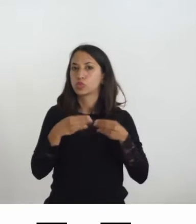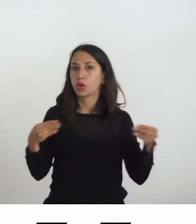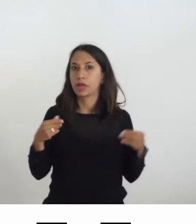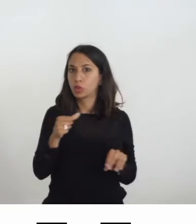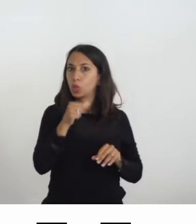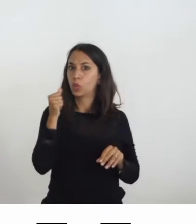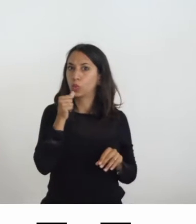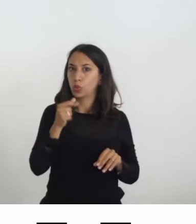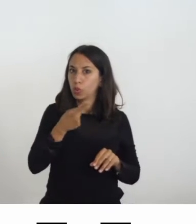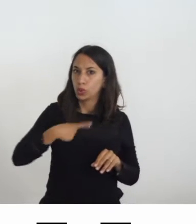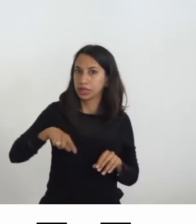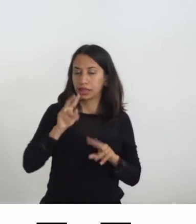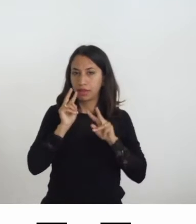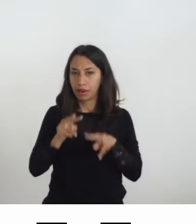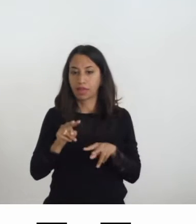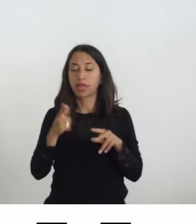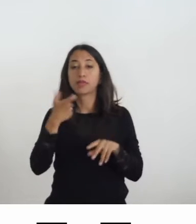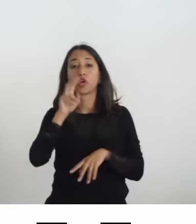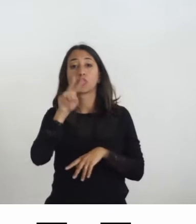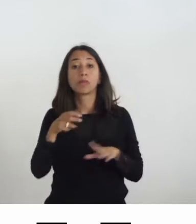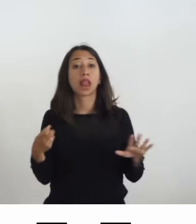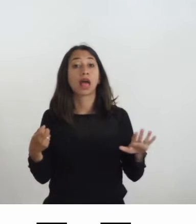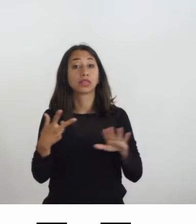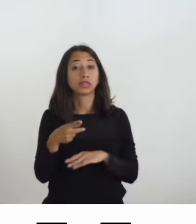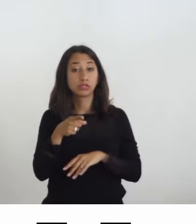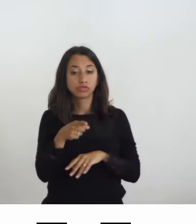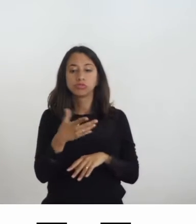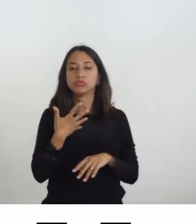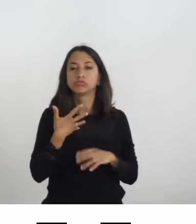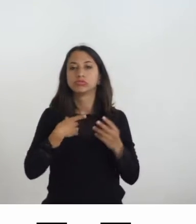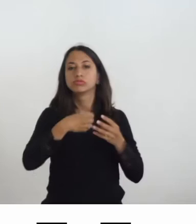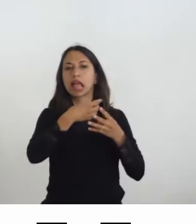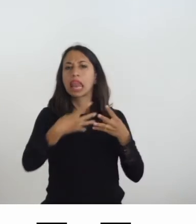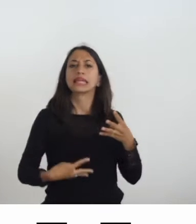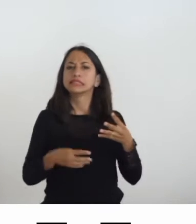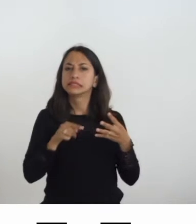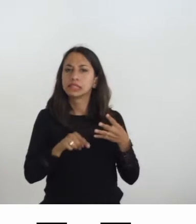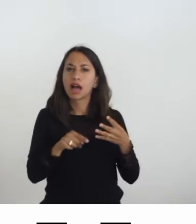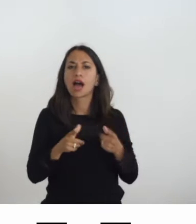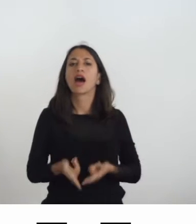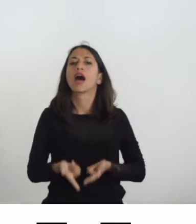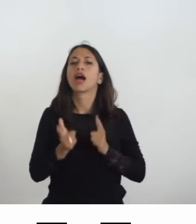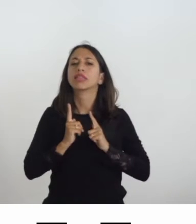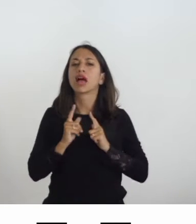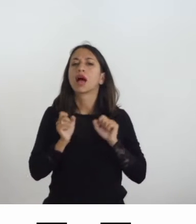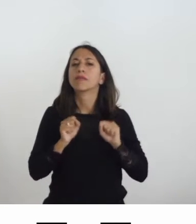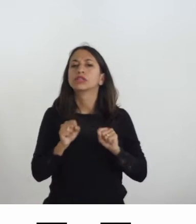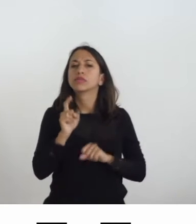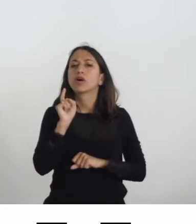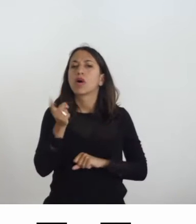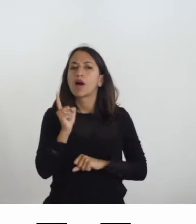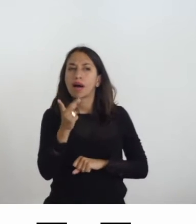interessanti, PEBA 2018 ha un allegato con la checklist che ci consente di barrare quali sono